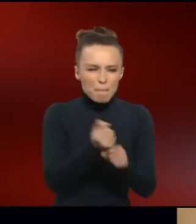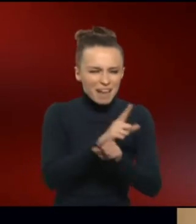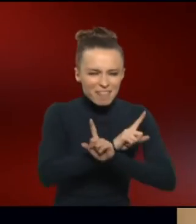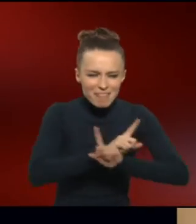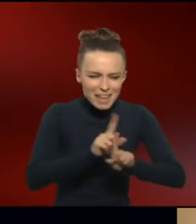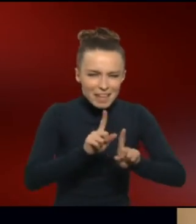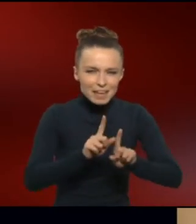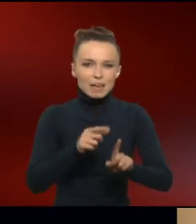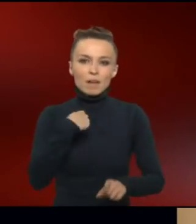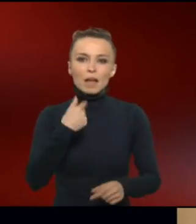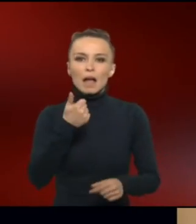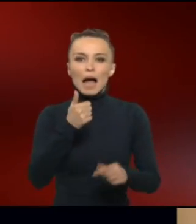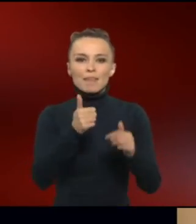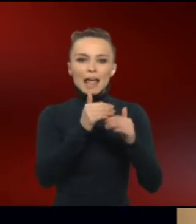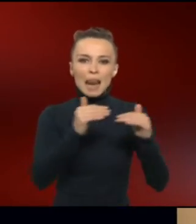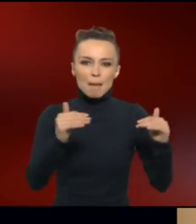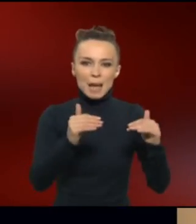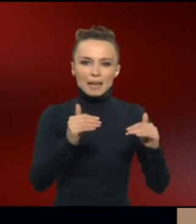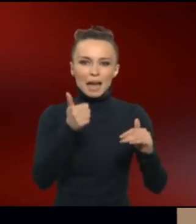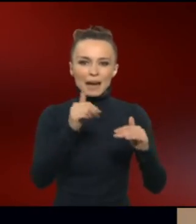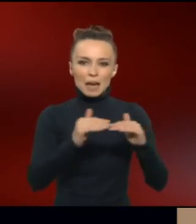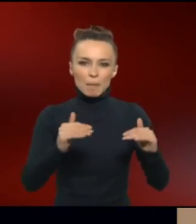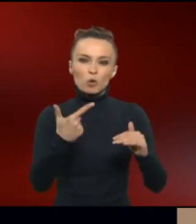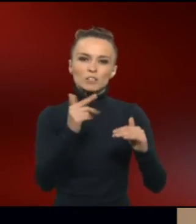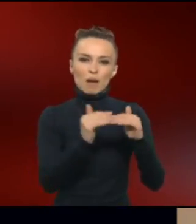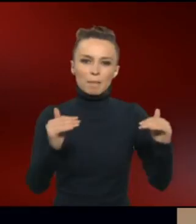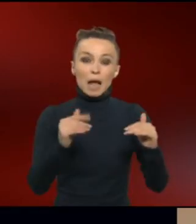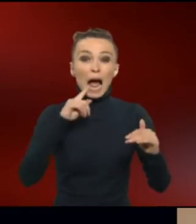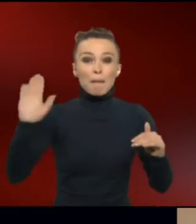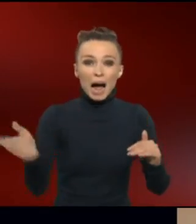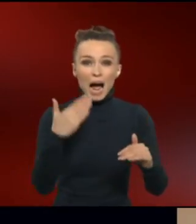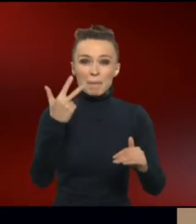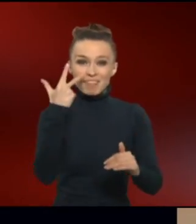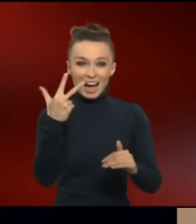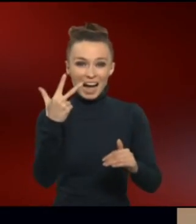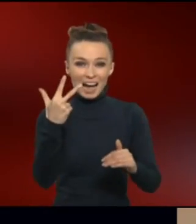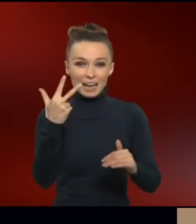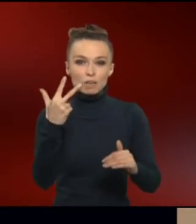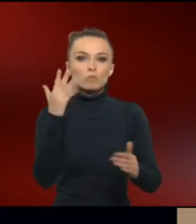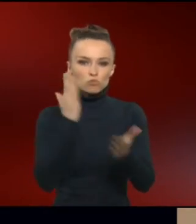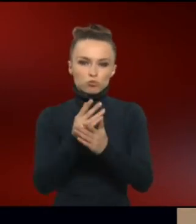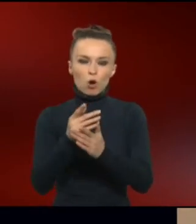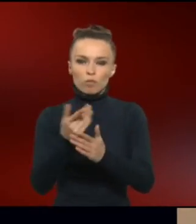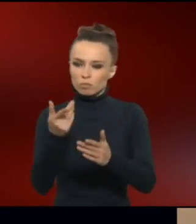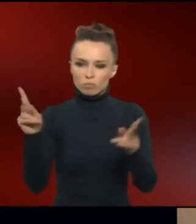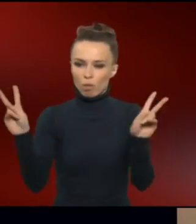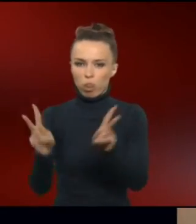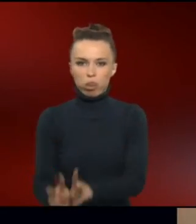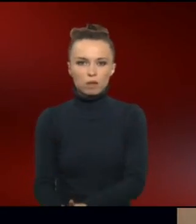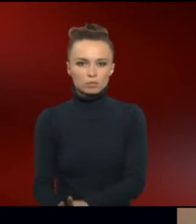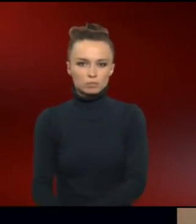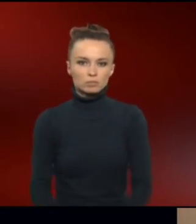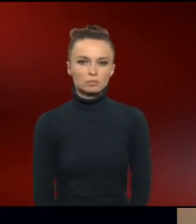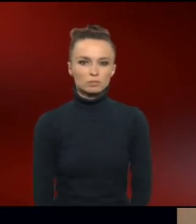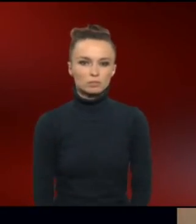ein Element haben und bei Mengen, die zwei Elemente haben. Aber schon ab einer Menge von drei nehmen die Treffer ab, ergab diese erste